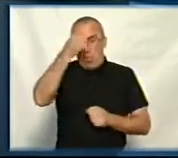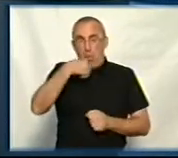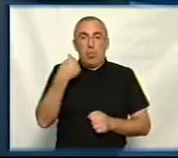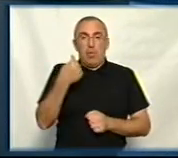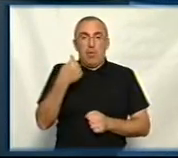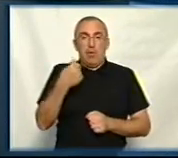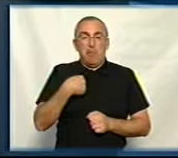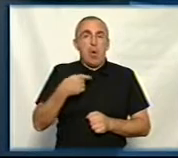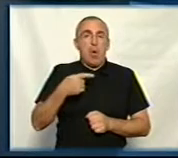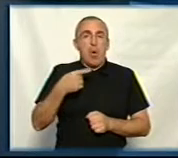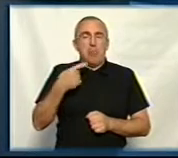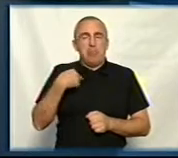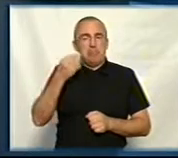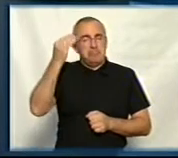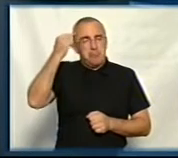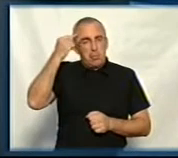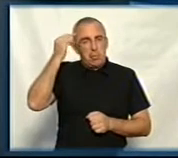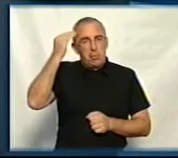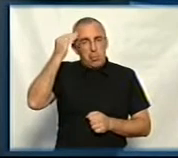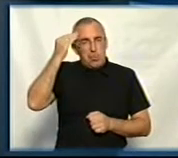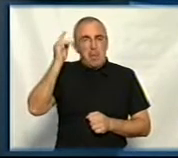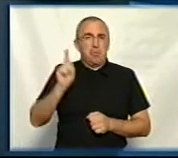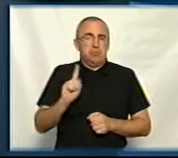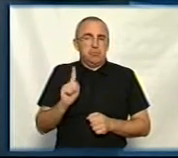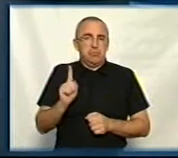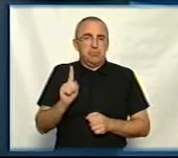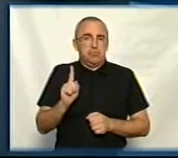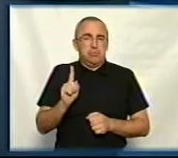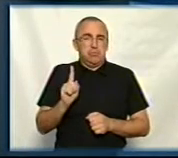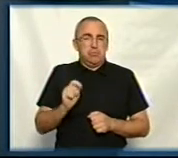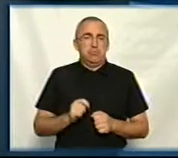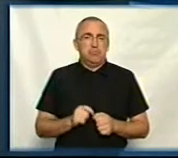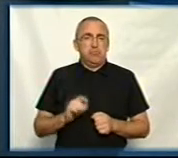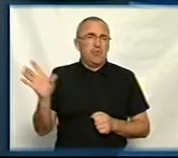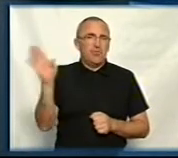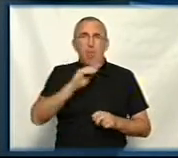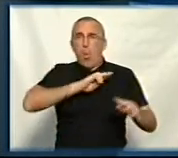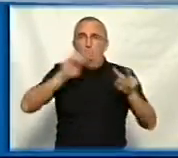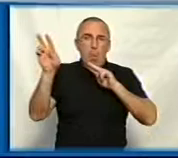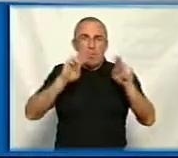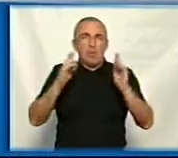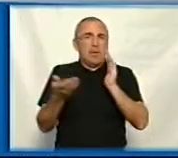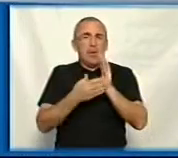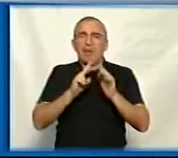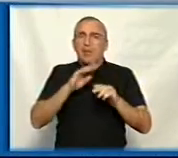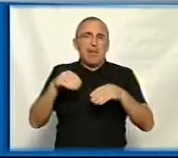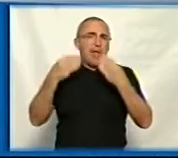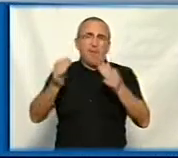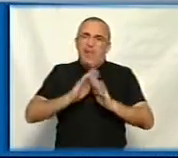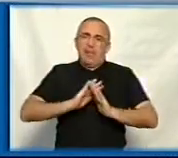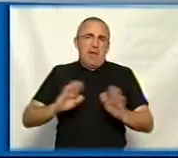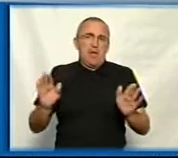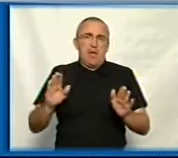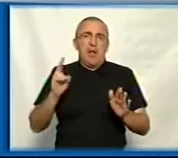в мене особисто закрадалася думка, що всю обрізку дерев не варто віддавати на